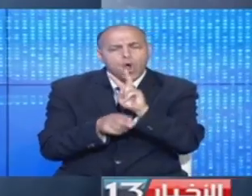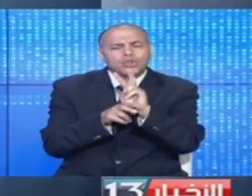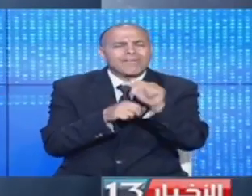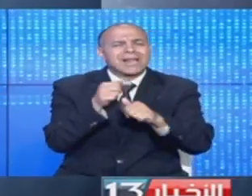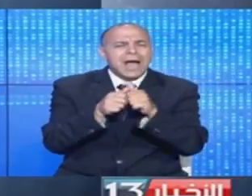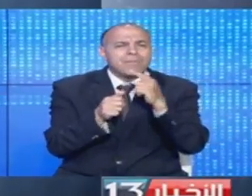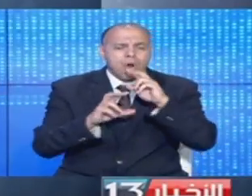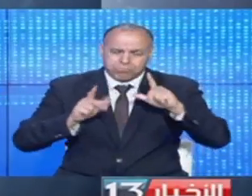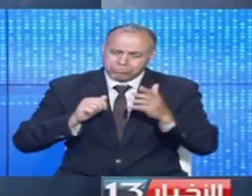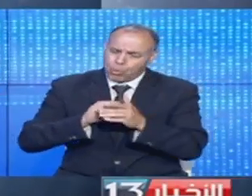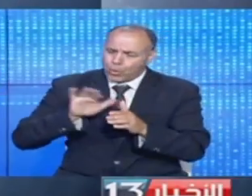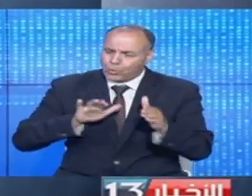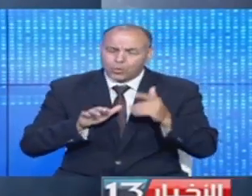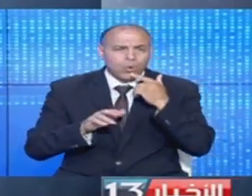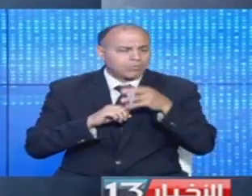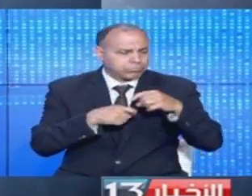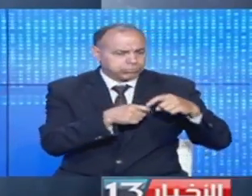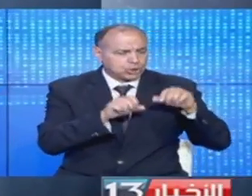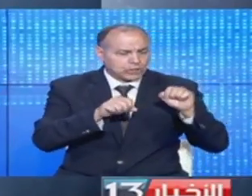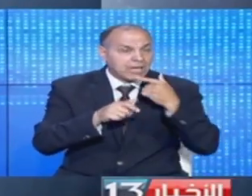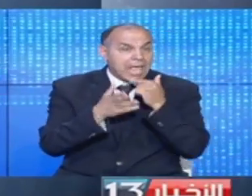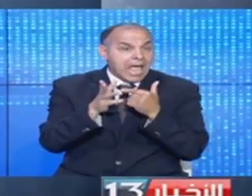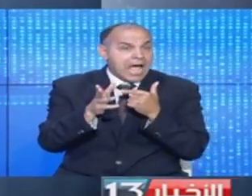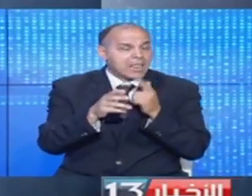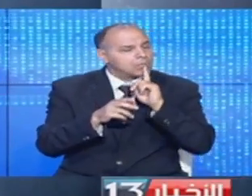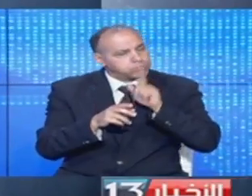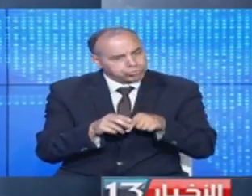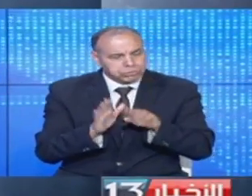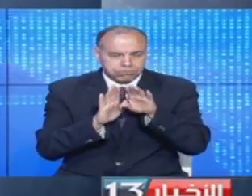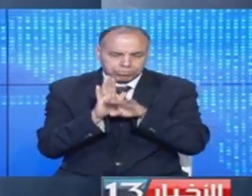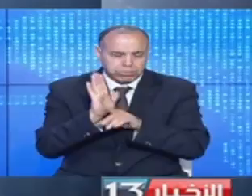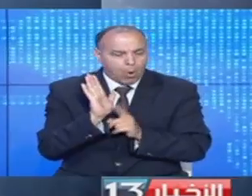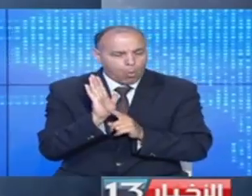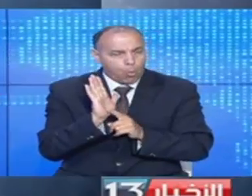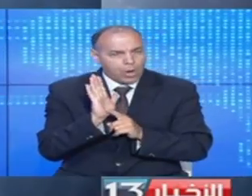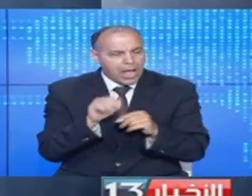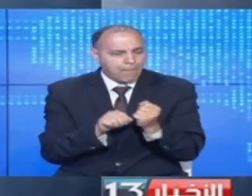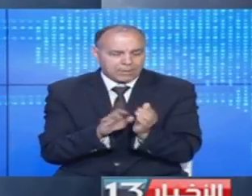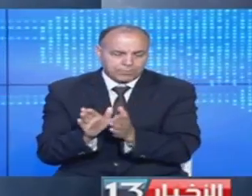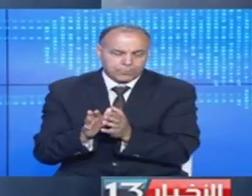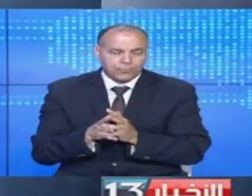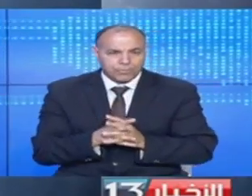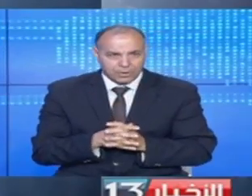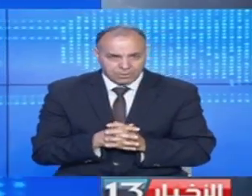باستثناء الجرارات الفلاحية ومجروراتها التي تبقى خاضعة لترتيب الجاري بها العمل على